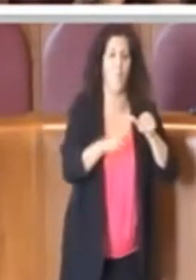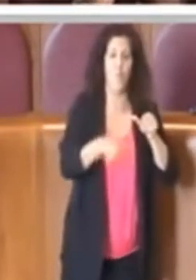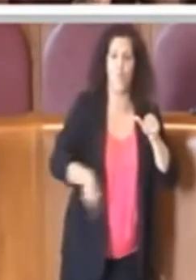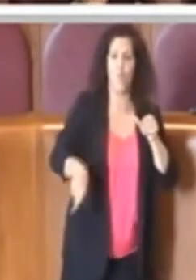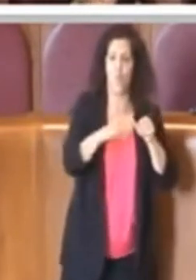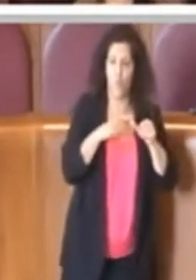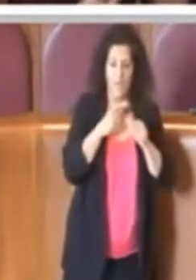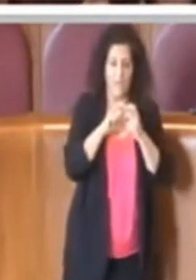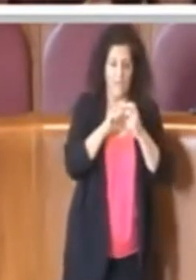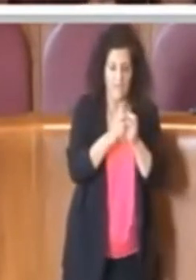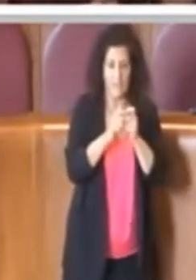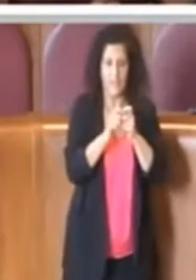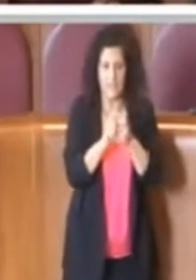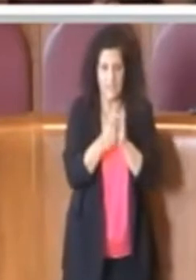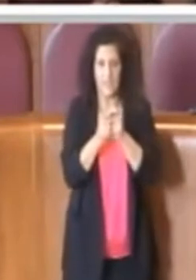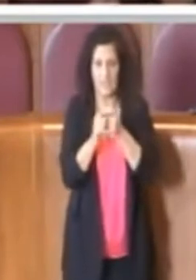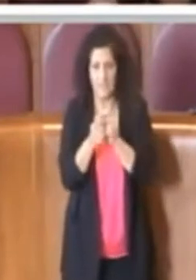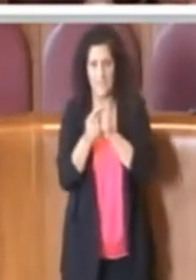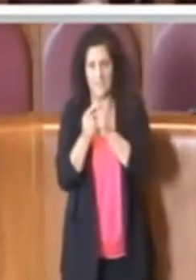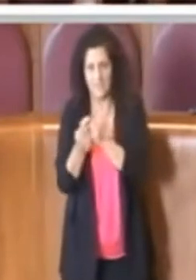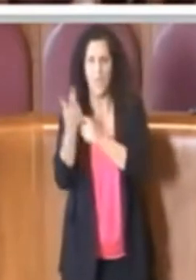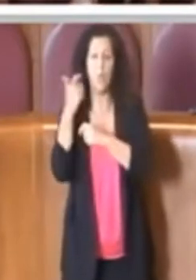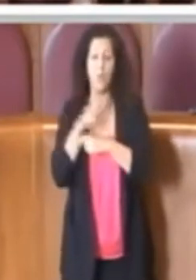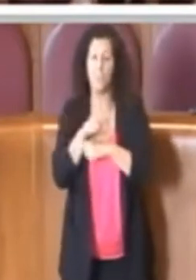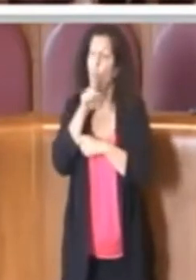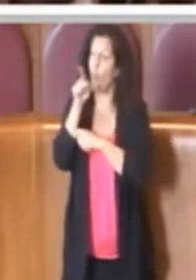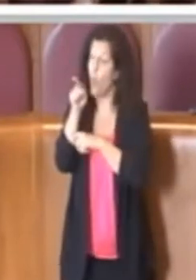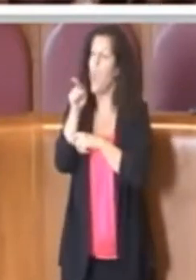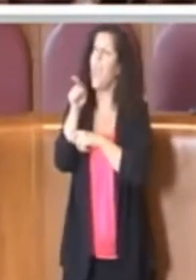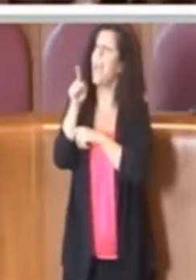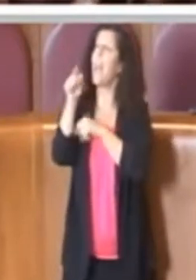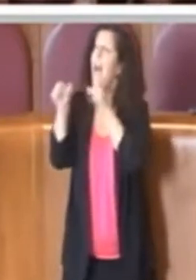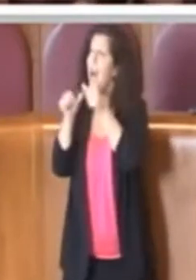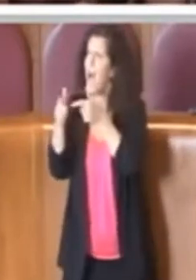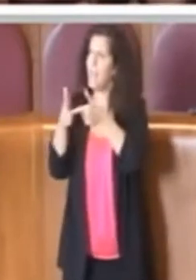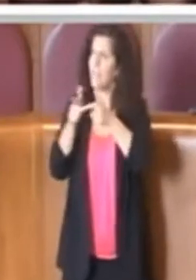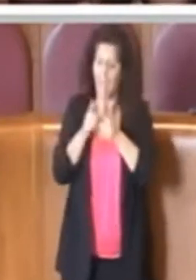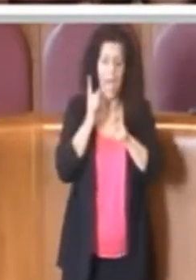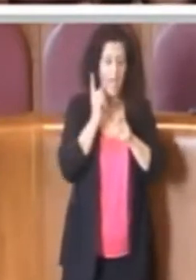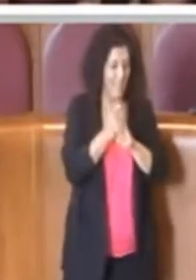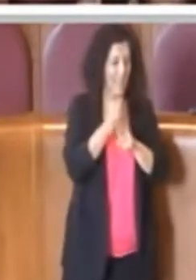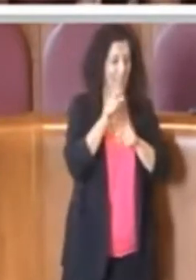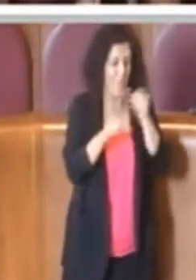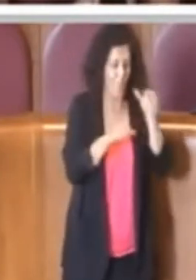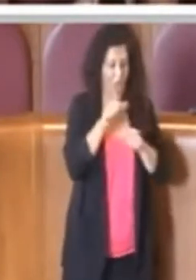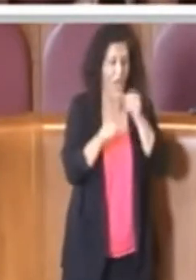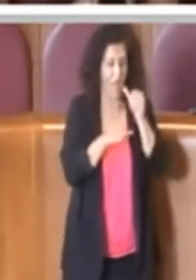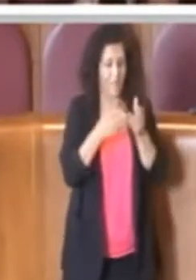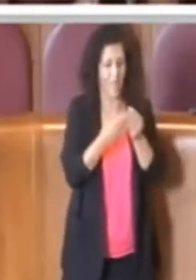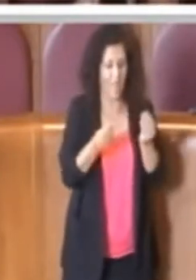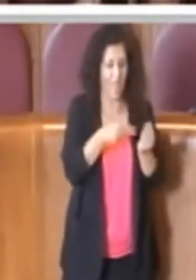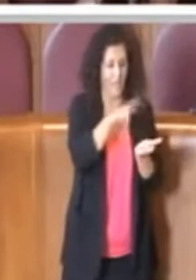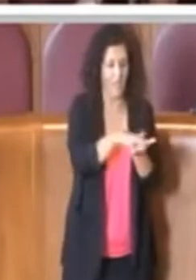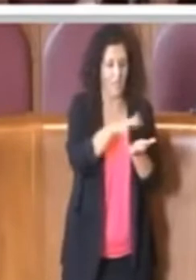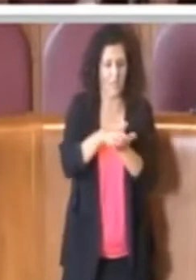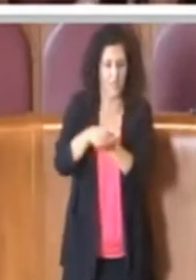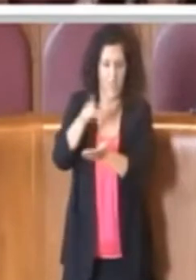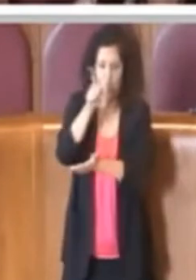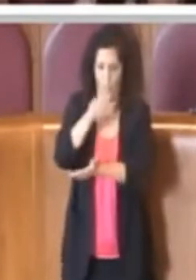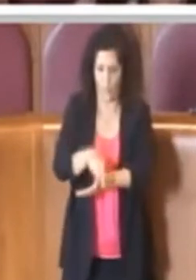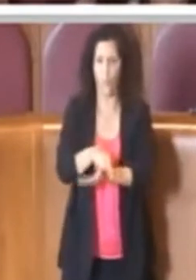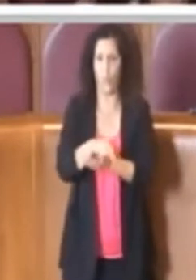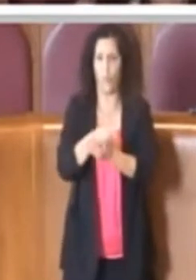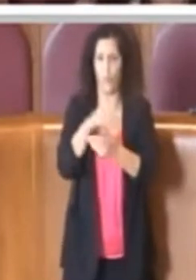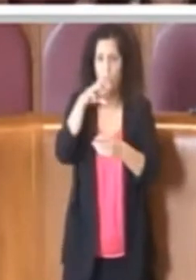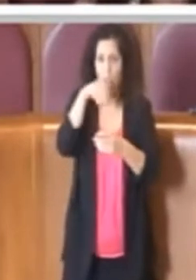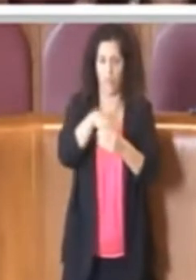dover modificare più di un provvedimento perché quella norma andava a modificare in più punti più di un atto all'interno del carnet